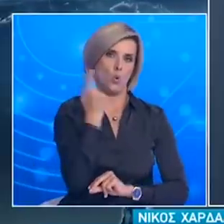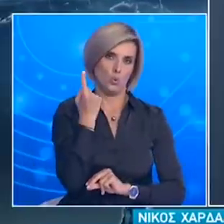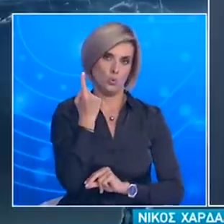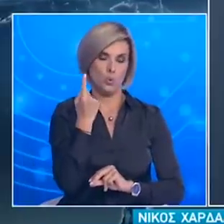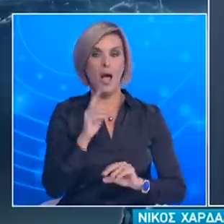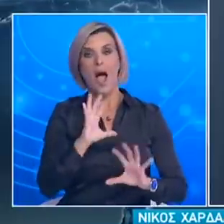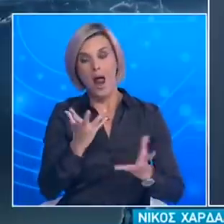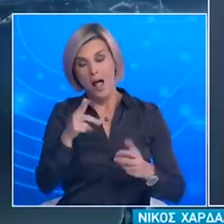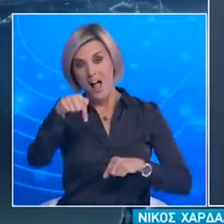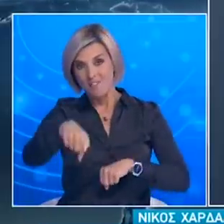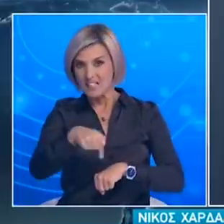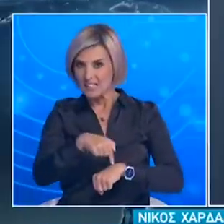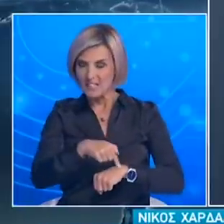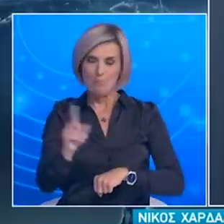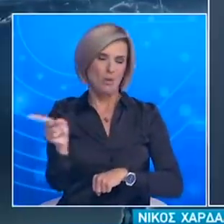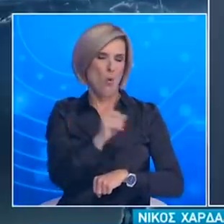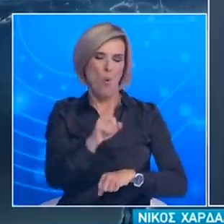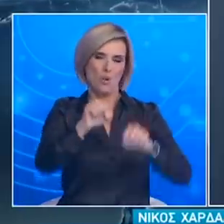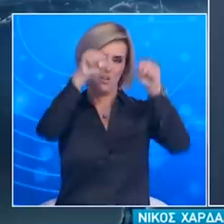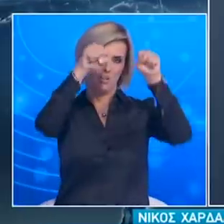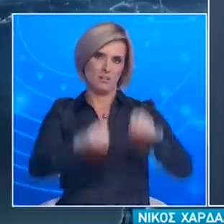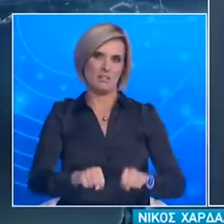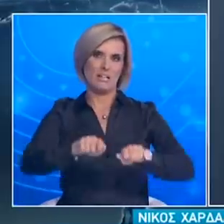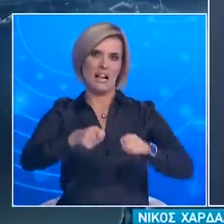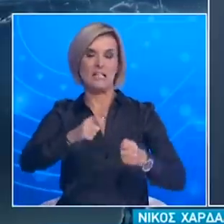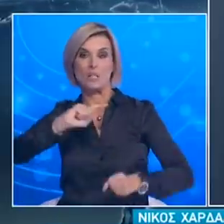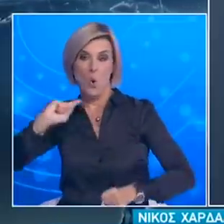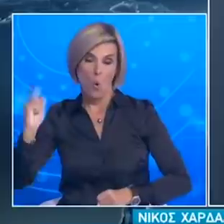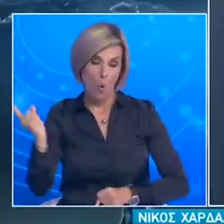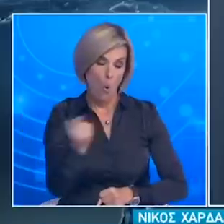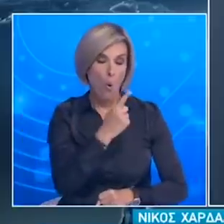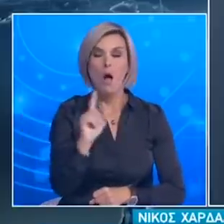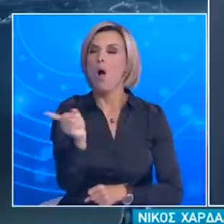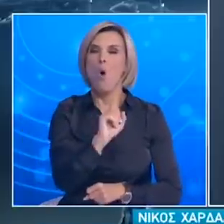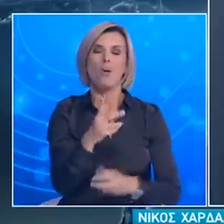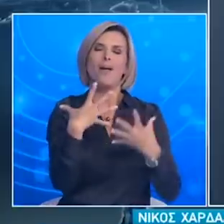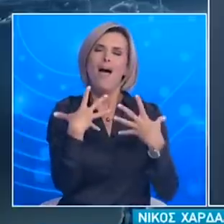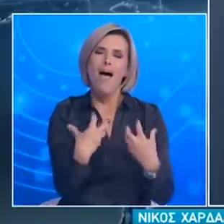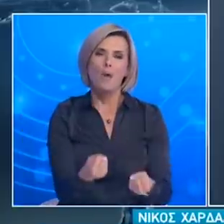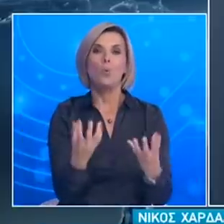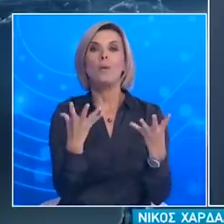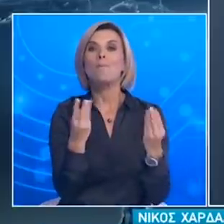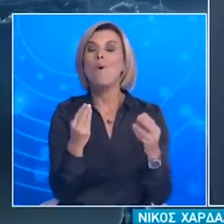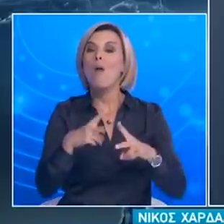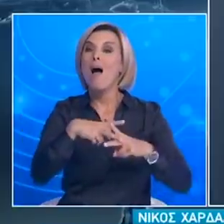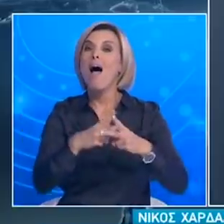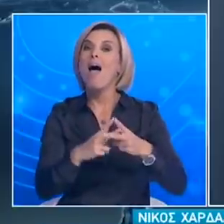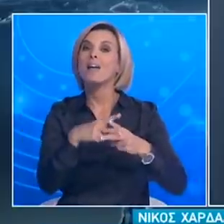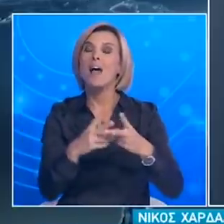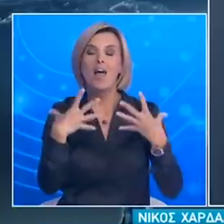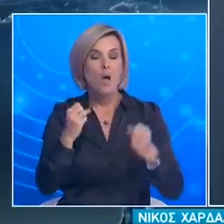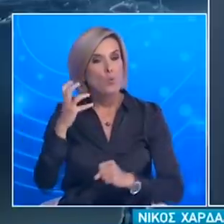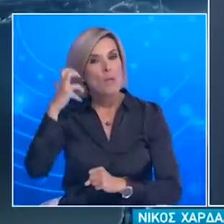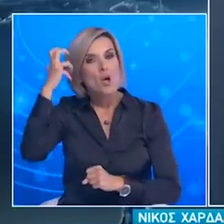περίπτωση δεν υπάρχει θέμα γενικού lockdown το έχουμε ξεκαθαρίσει έχουμε πάρα πολλά εργαλεία για να μπορέσουμε με